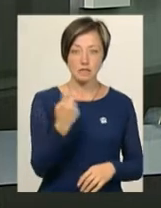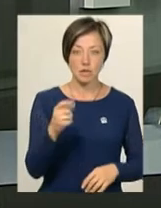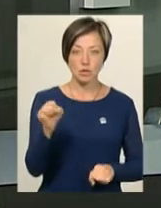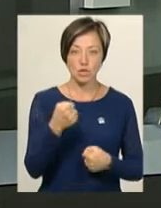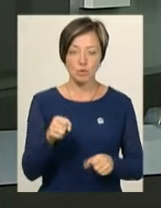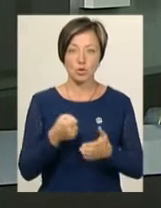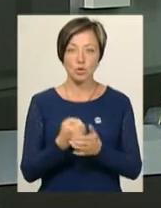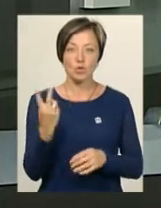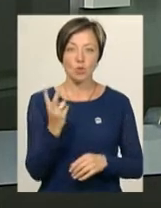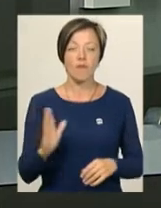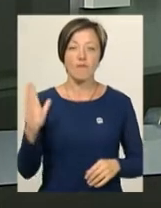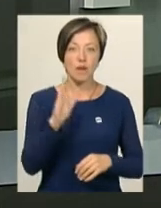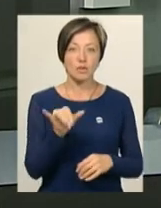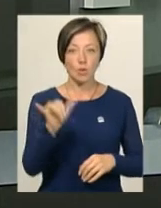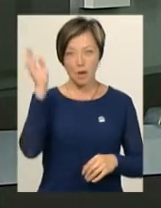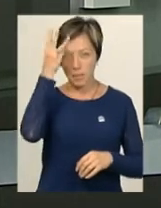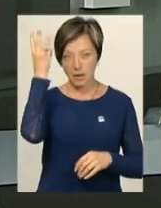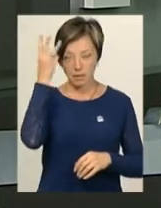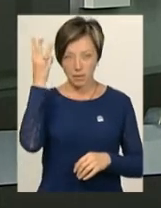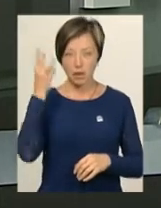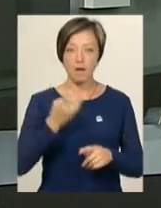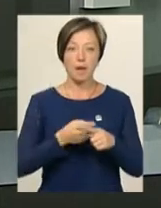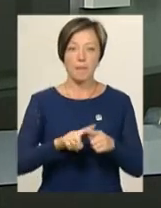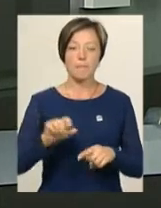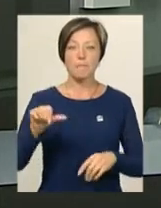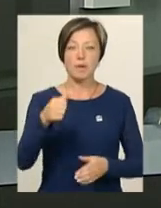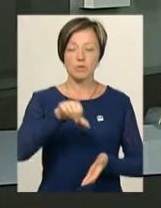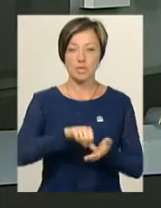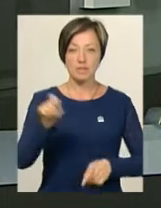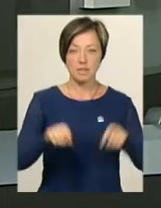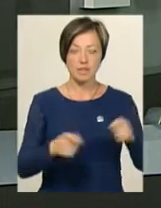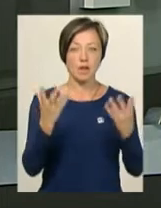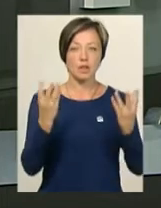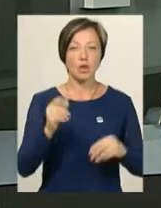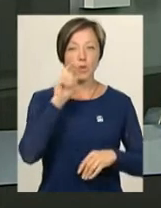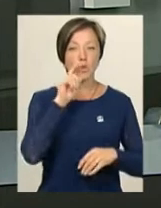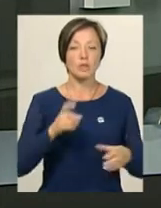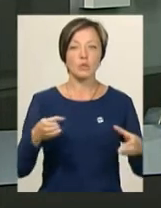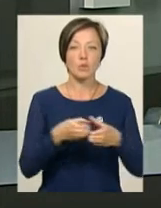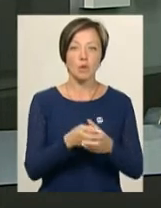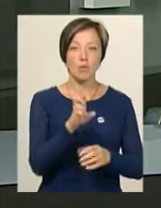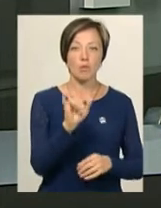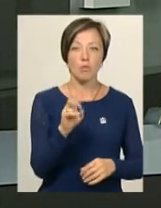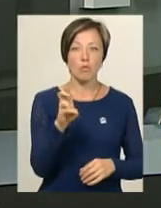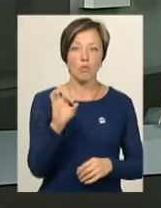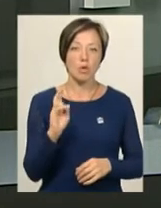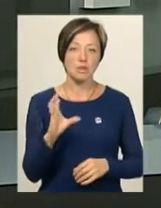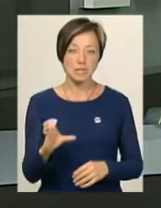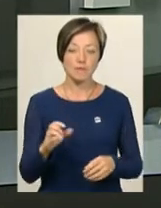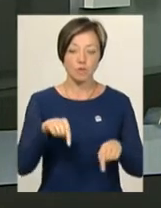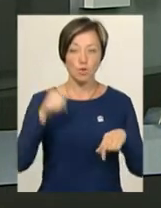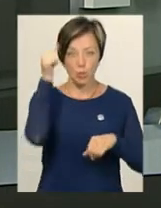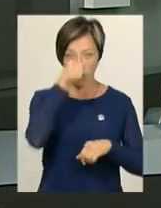серпня до 2 вересня у Хмельницькому. Хедлайнером першого фестивального дня стане український гурт «Бумбокс». Загалом у